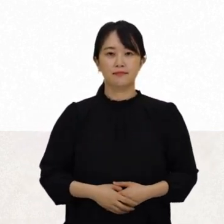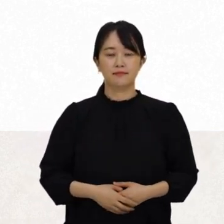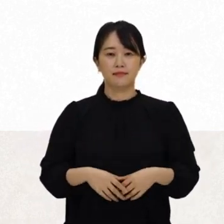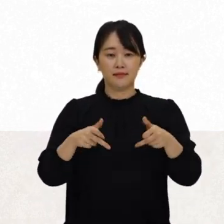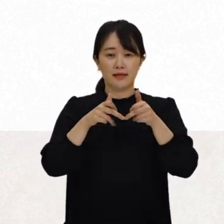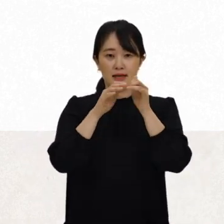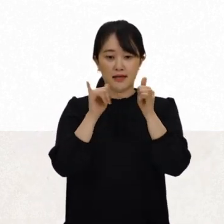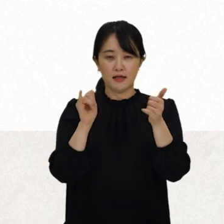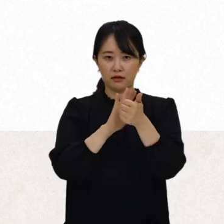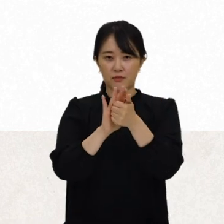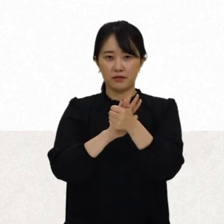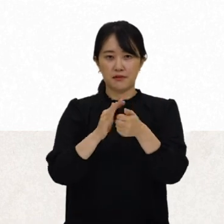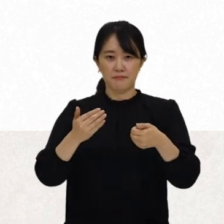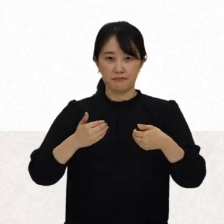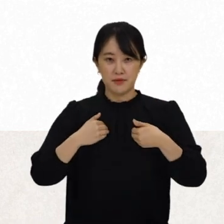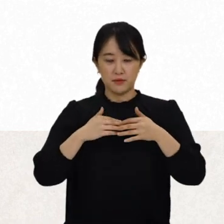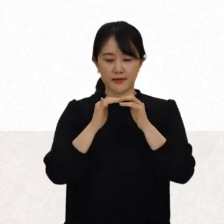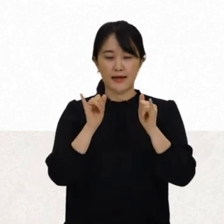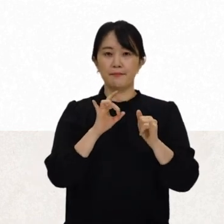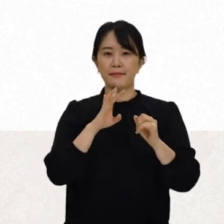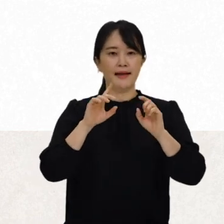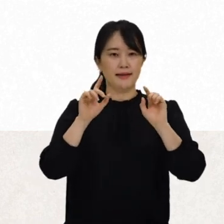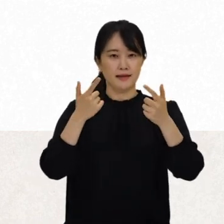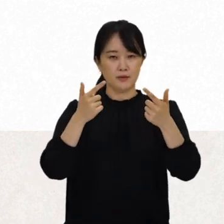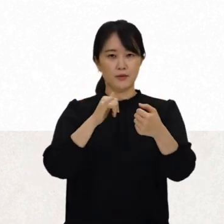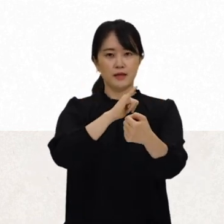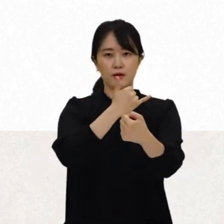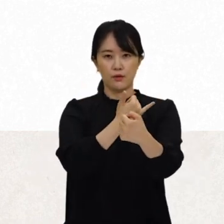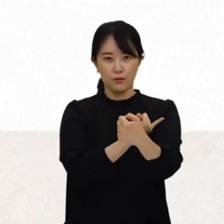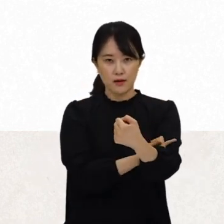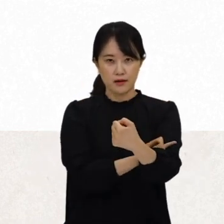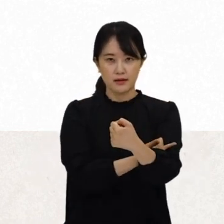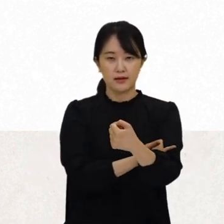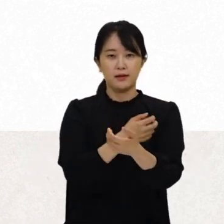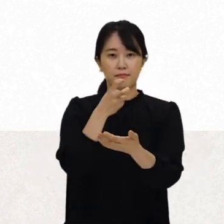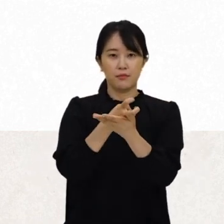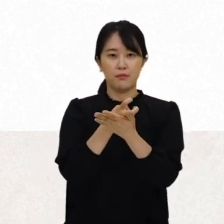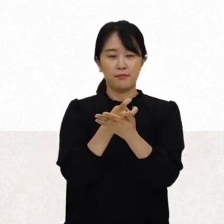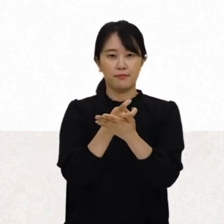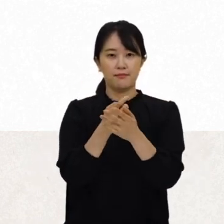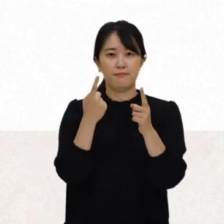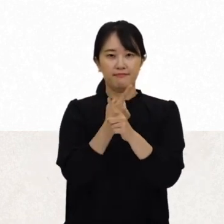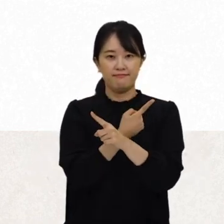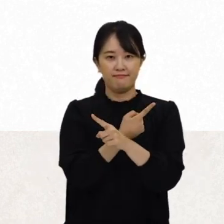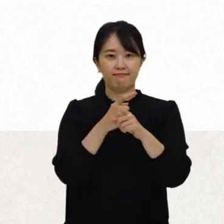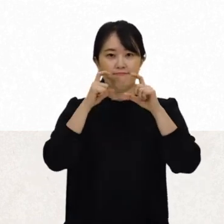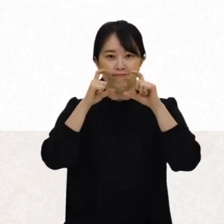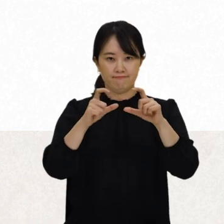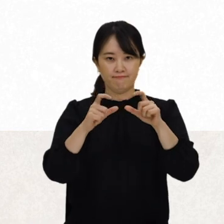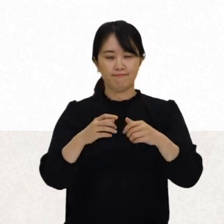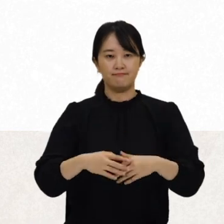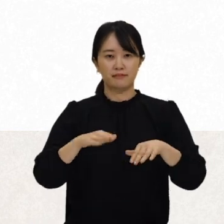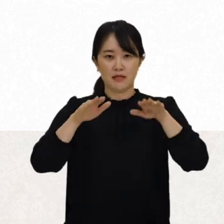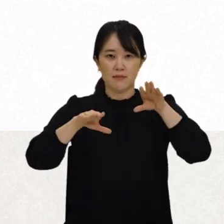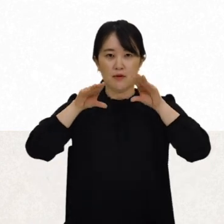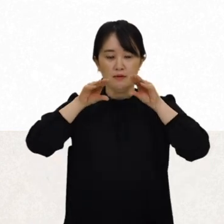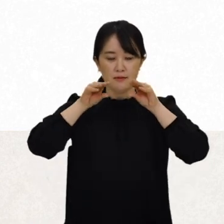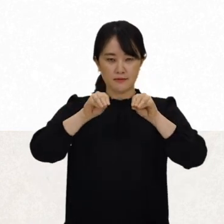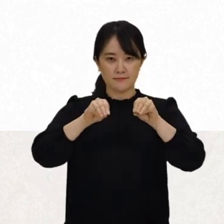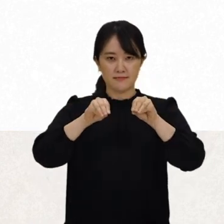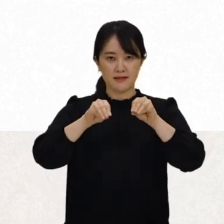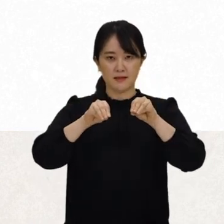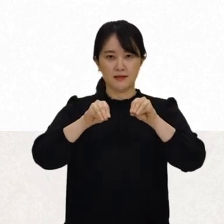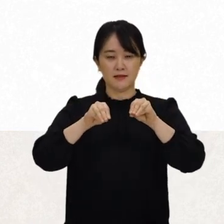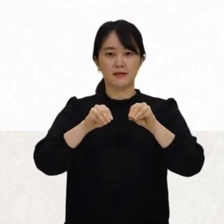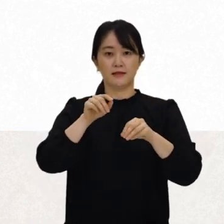장애인을 서비스의 대상이 아닌 인권관점으로 정책 전환을 선언한 점, 차별금지 원칙을